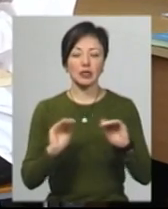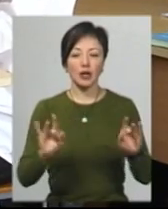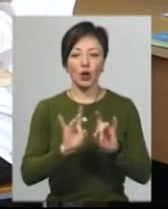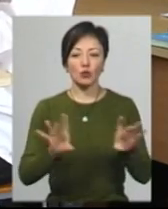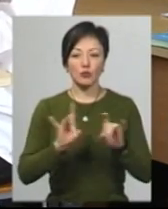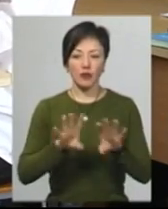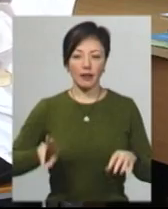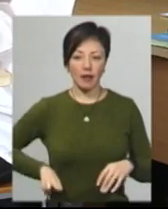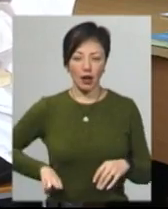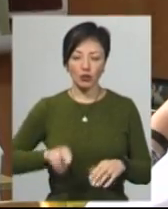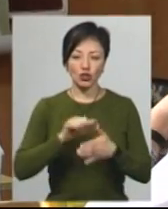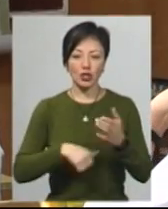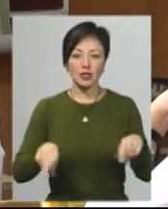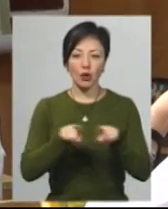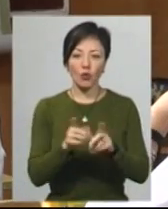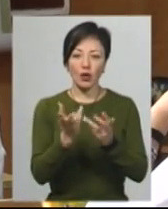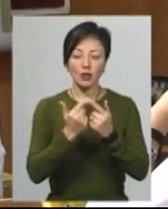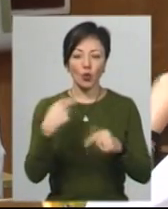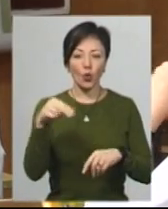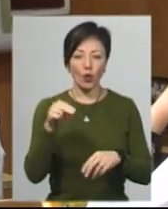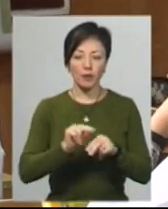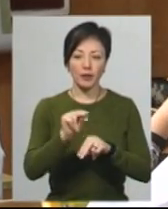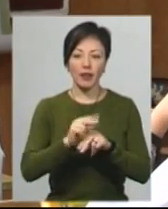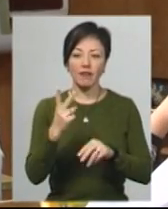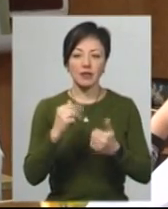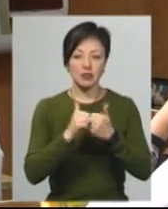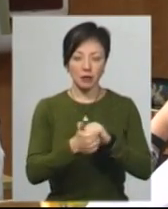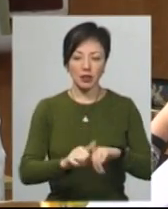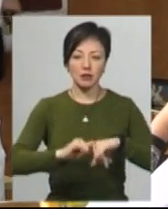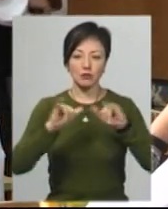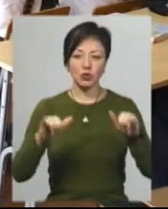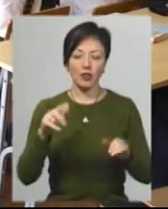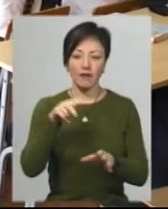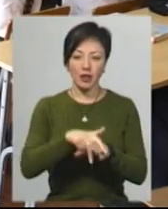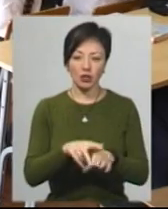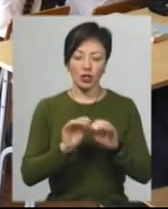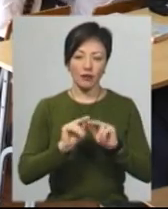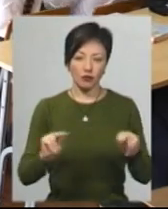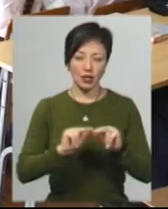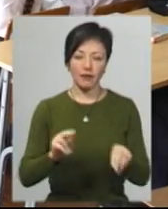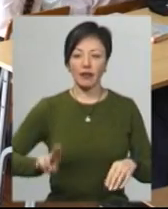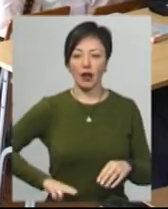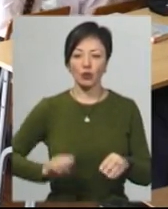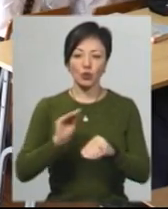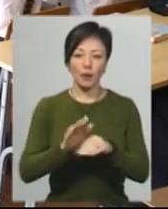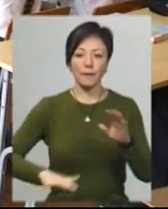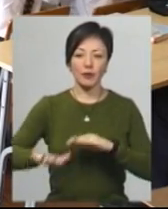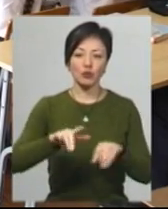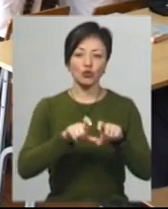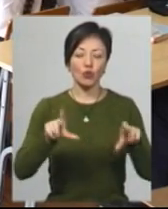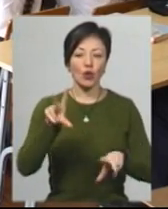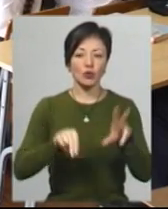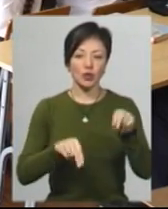розповідає директор. Через таку кількість уроки тут проводять у дві зміни та збільшується навантаження навчителів. Директор додає, приміщення школи